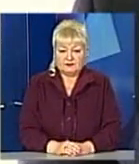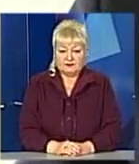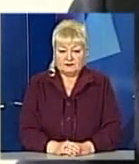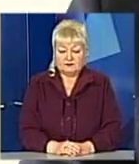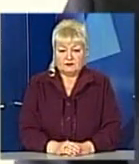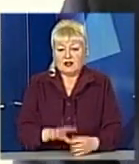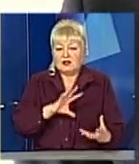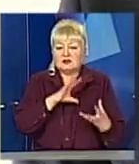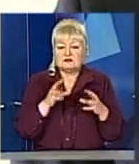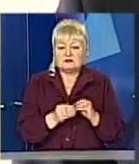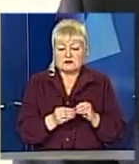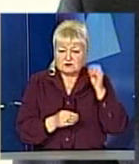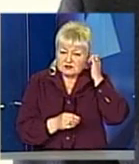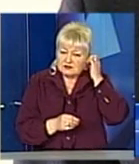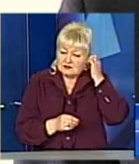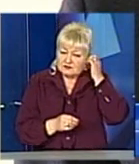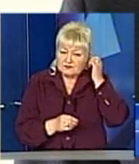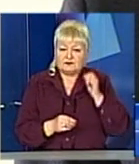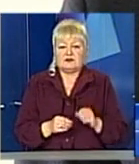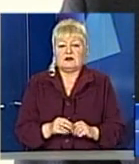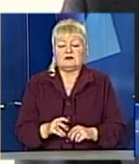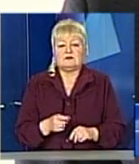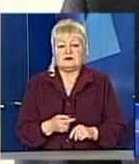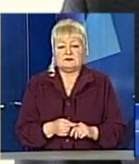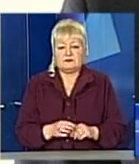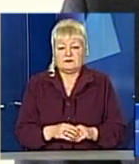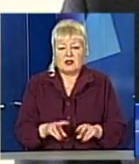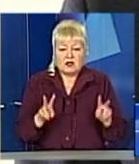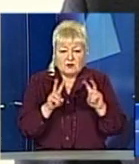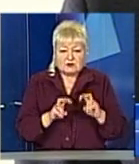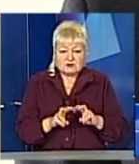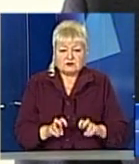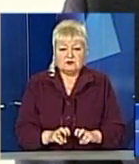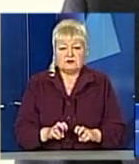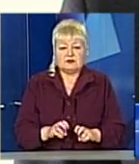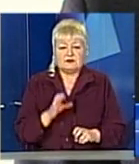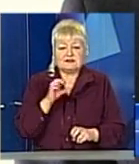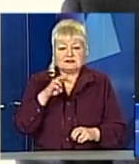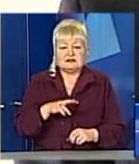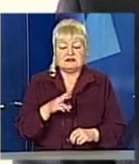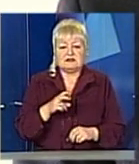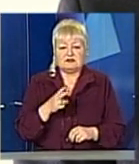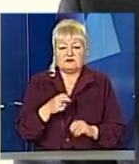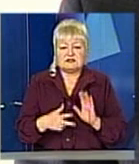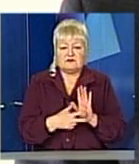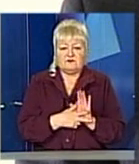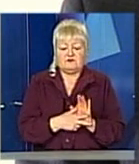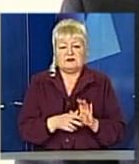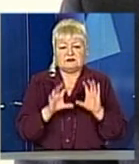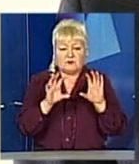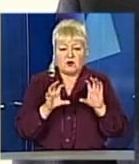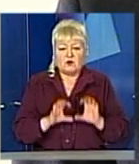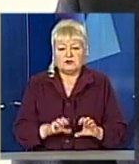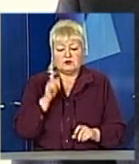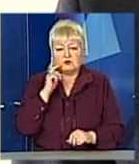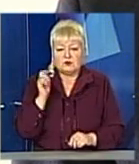За результатами проведення негласних слідчих розшукових дій в порядку статті 208 Кримінального працювального кодексу України